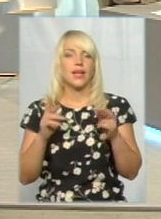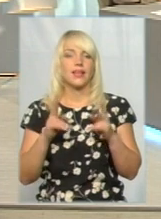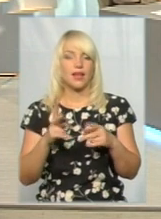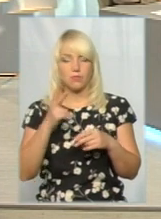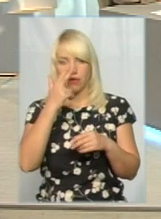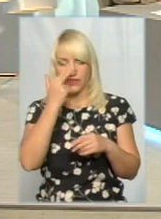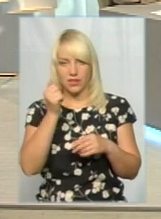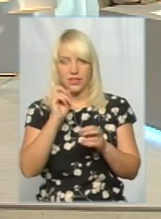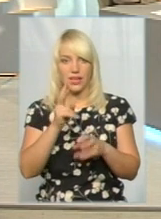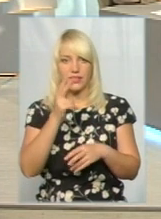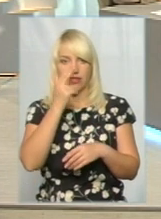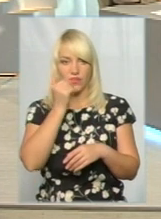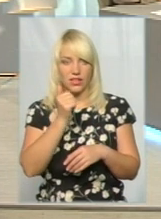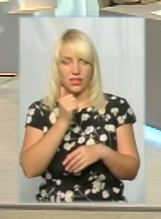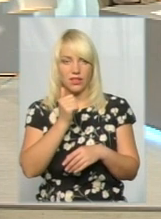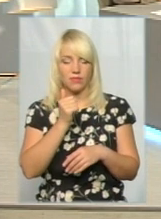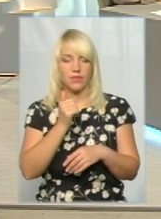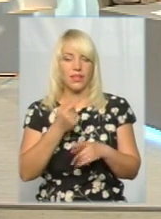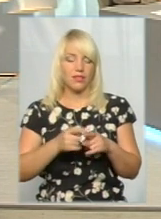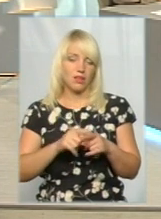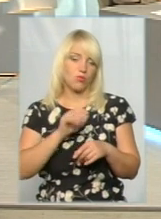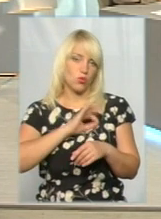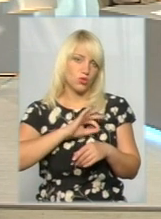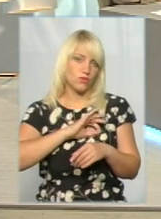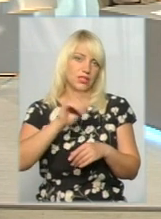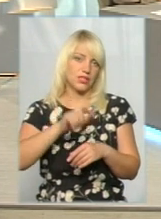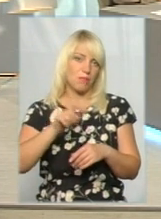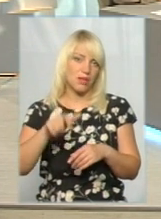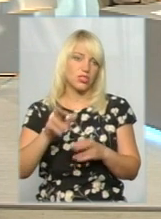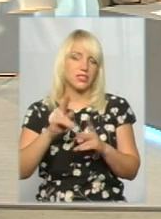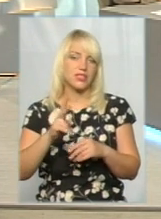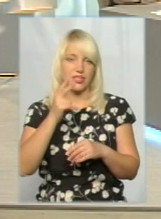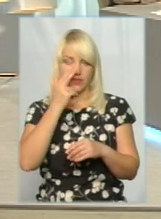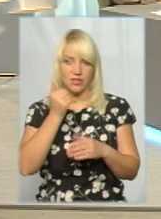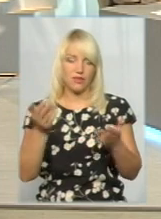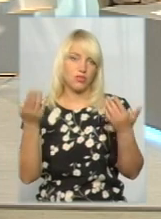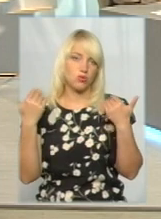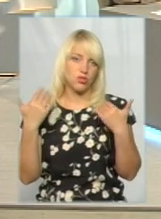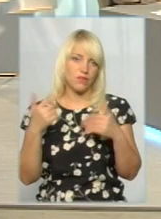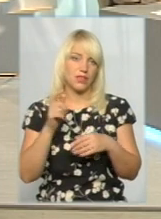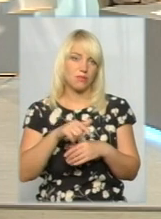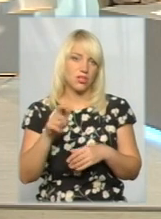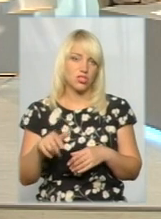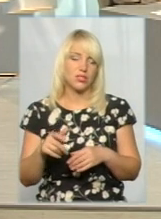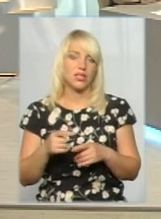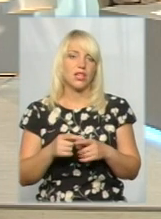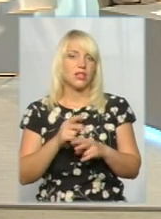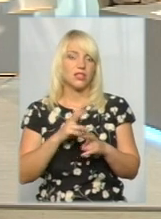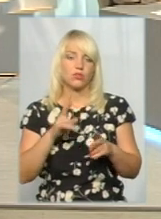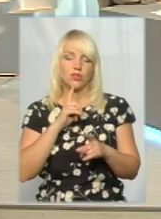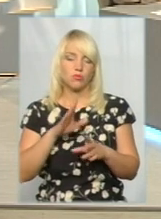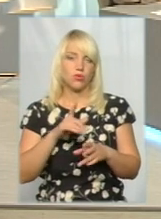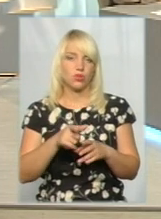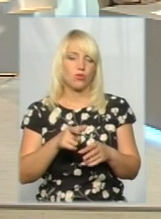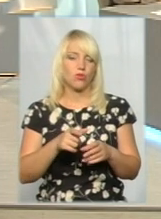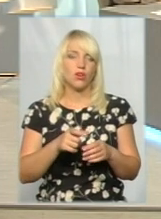як звикли ним користуватись мешканці, як звикли відпочивати мешканці, і ніхто його не буде відривати чи